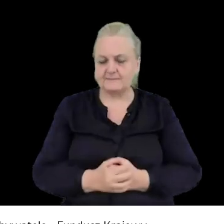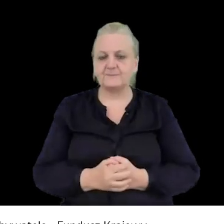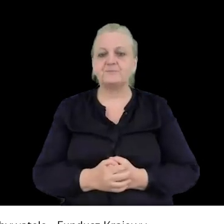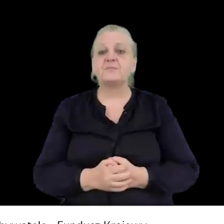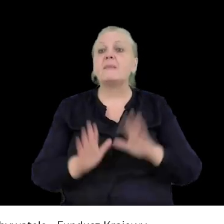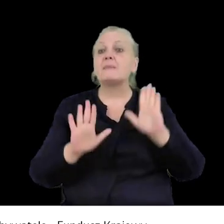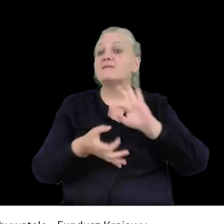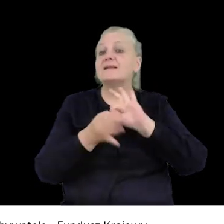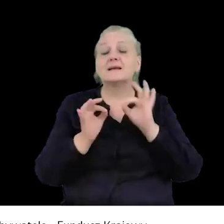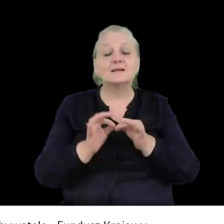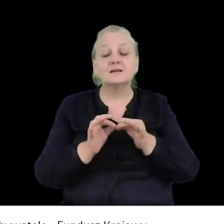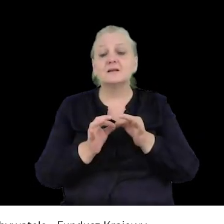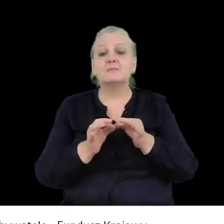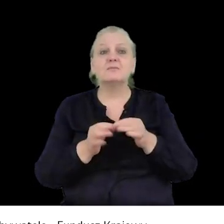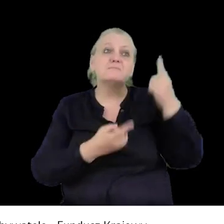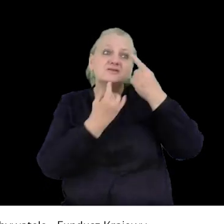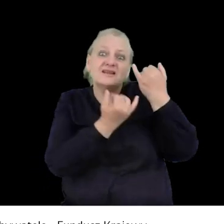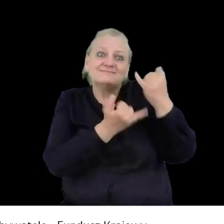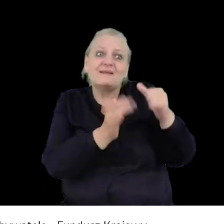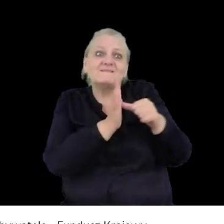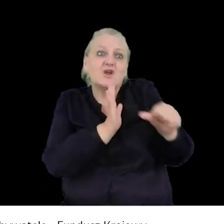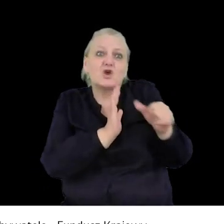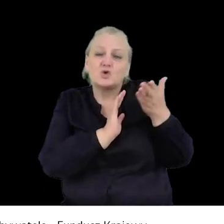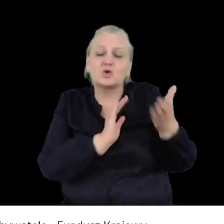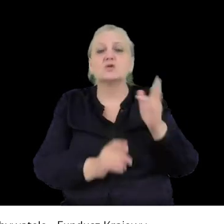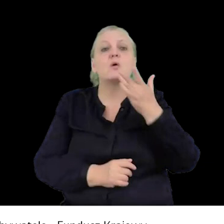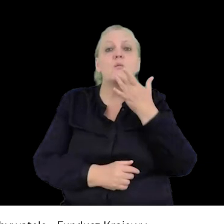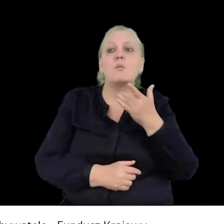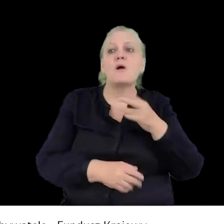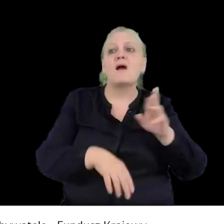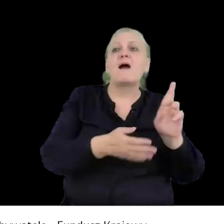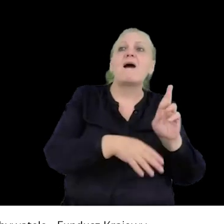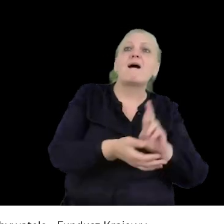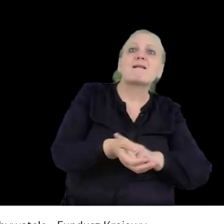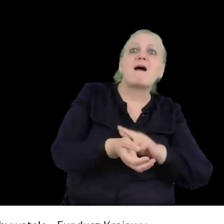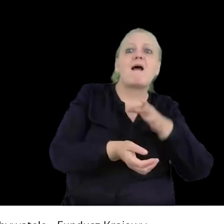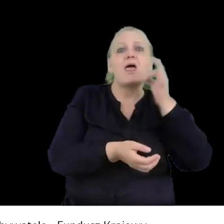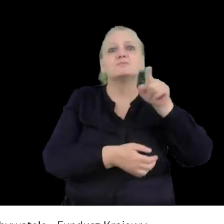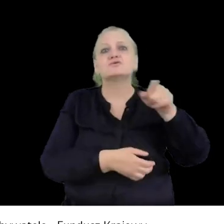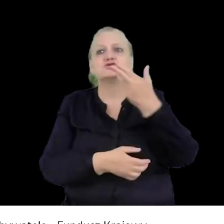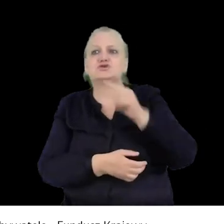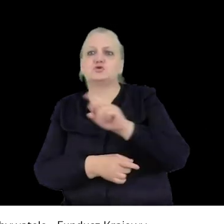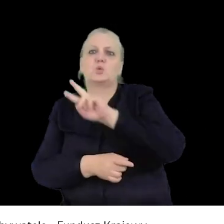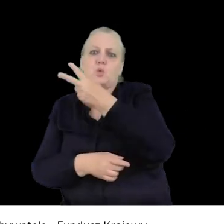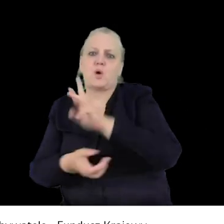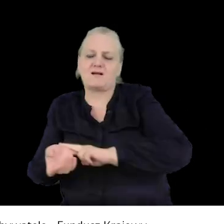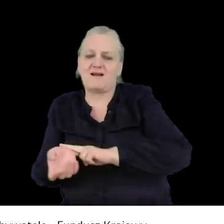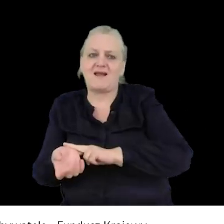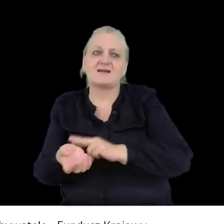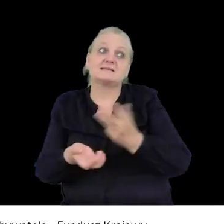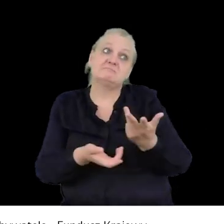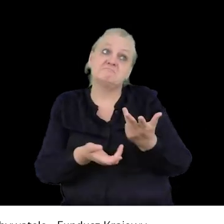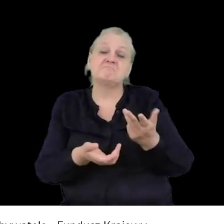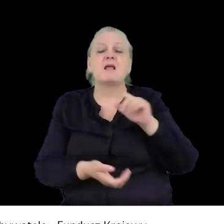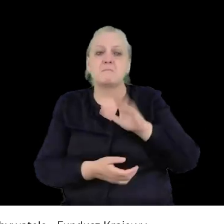nawet jeżeli to są niepopularne poglądy, nawet jeżeli ktoś na przykład mówi, że jedna rasa jest lepsza od drugiej, to wciąż